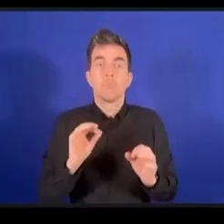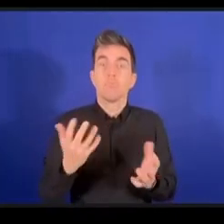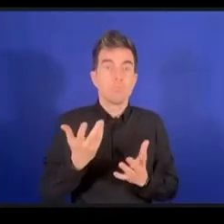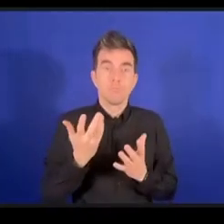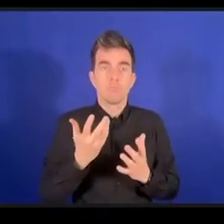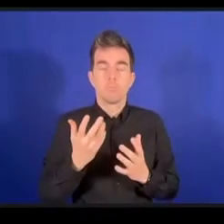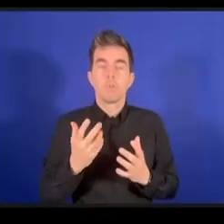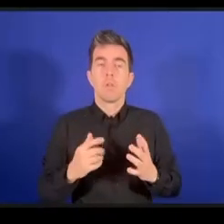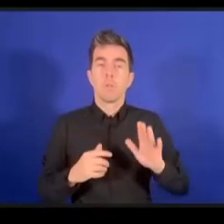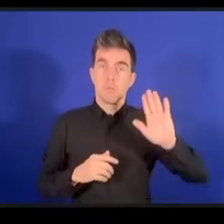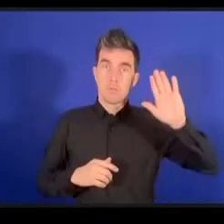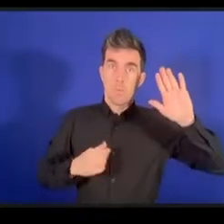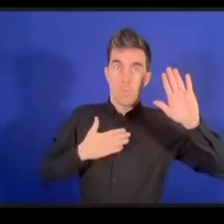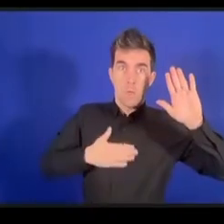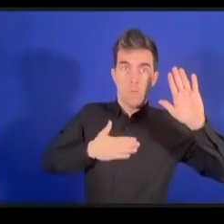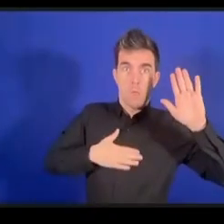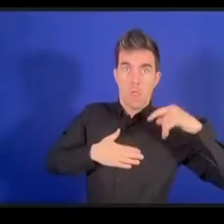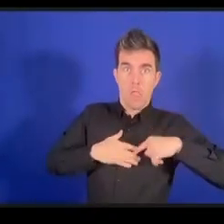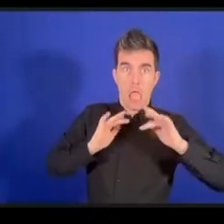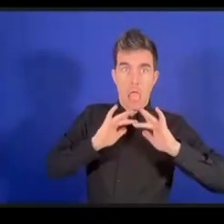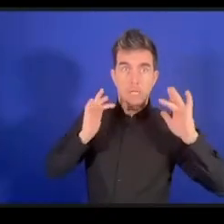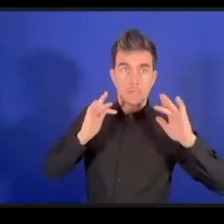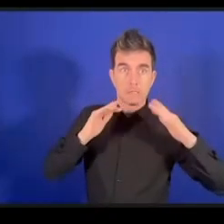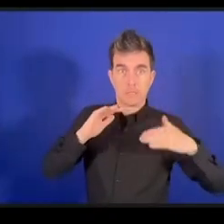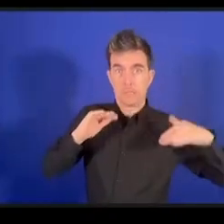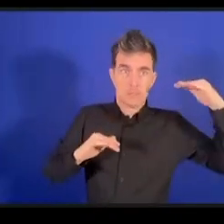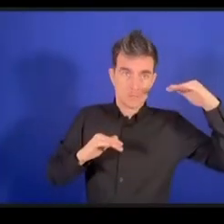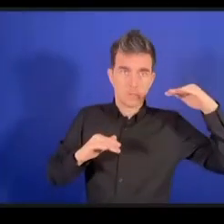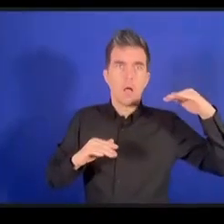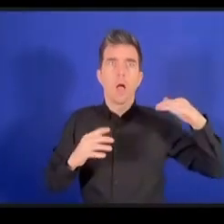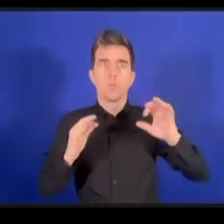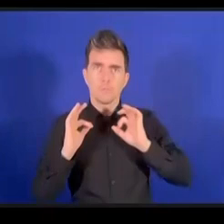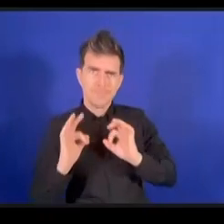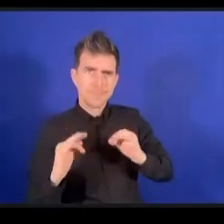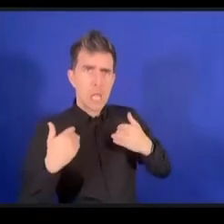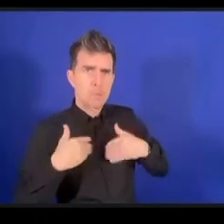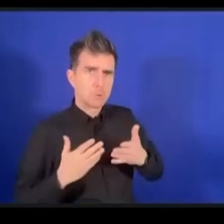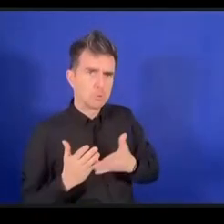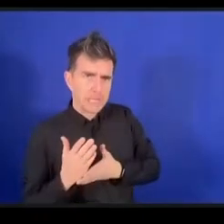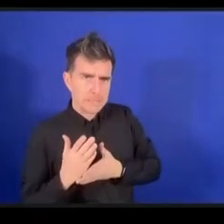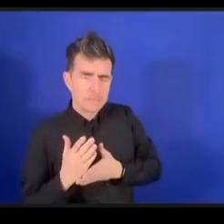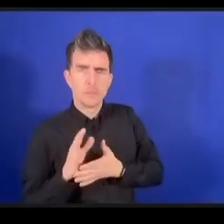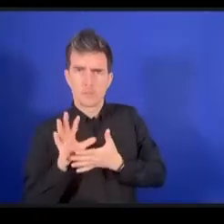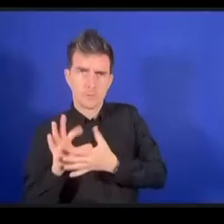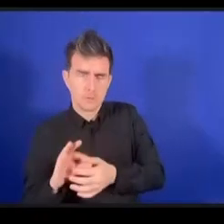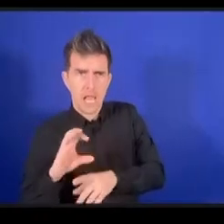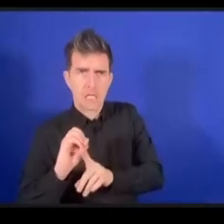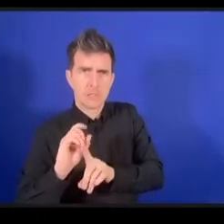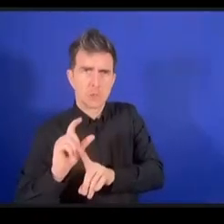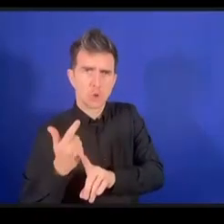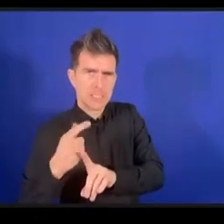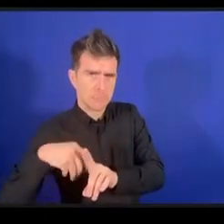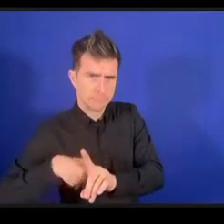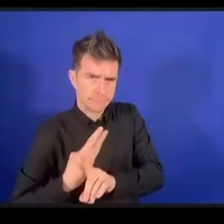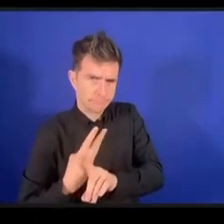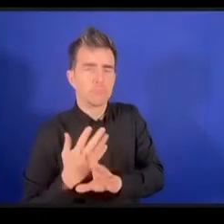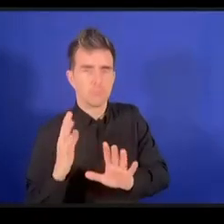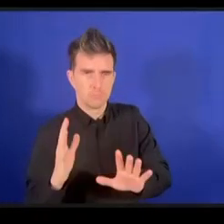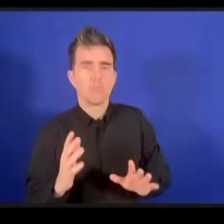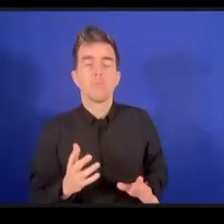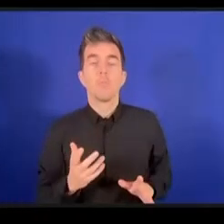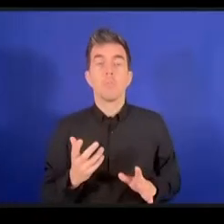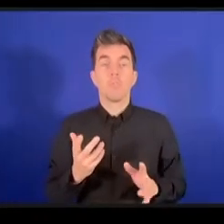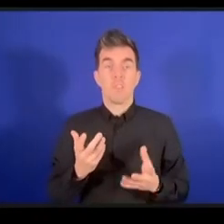المستدامة وذلك عن طريق إثراء فهم الثغرات وما نحتاج إليه ما